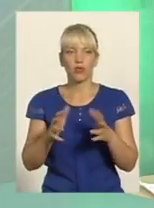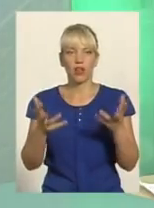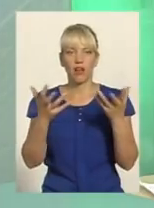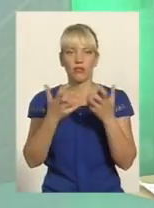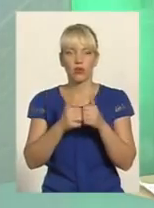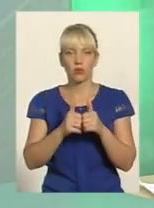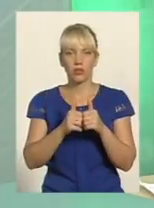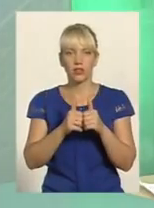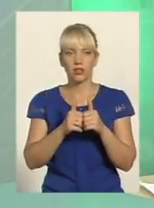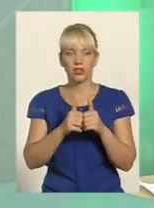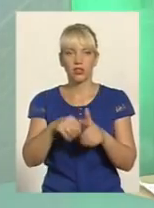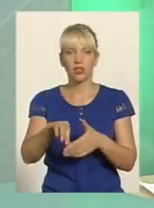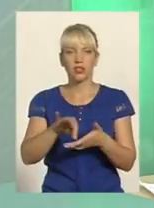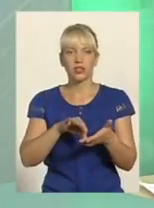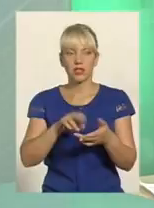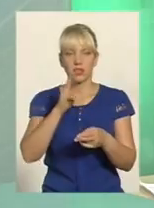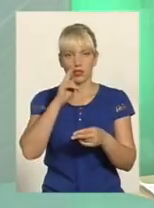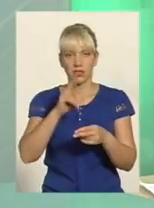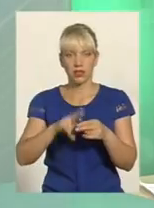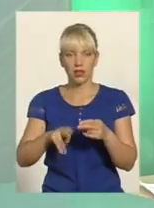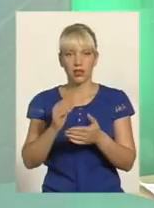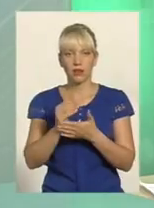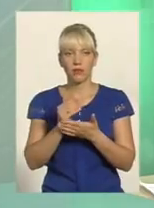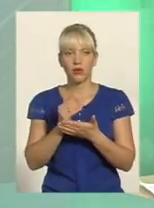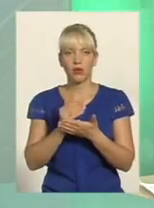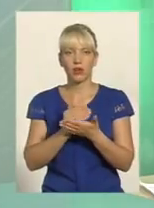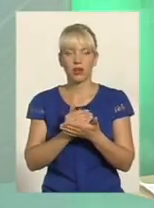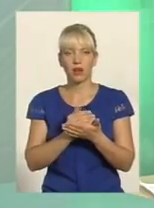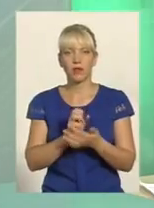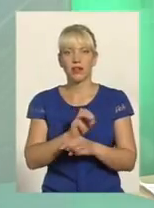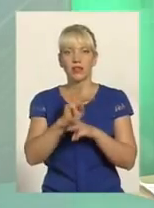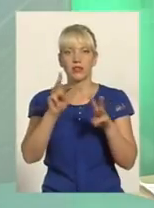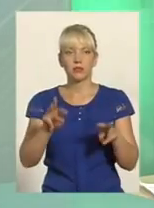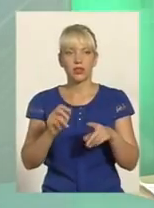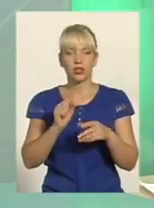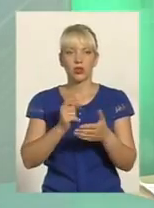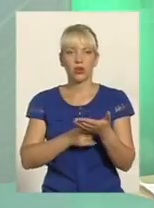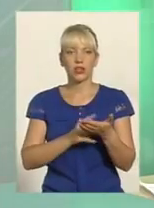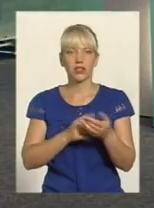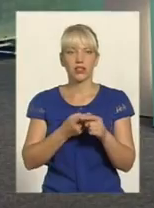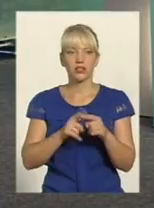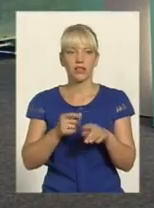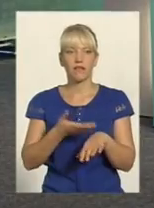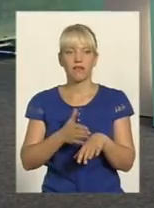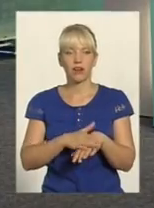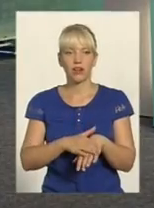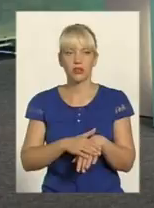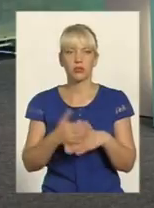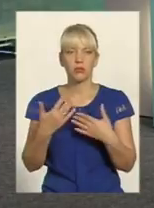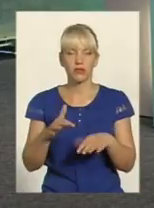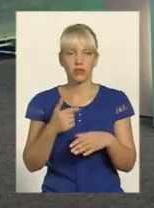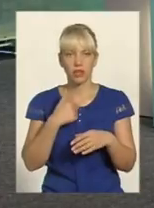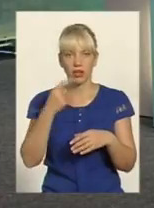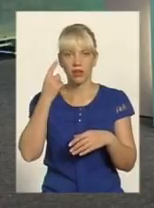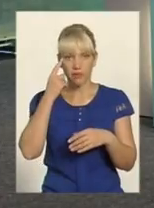зникає програма забезпечення І доказати це надзвичайно непросто Ми сьогодні виробили певний алгоритм дій Я думаю,